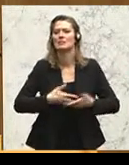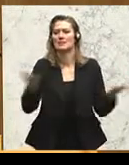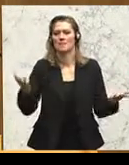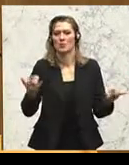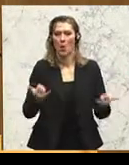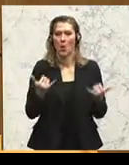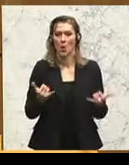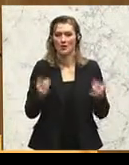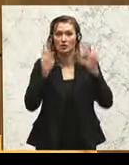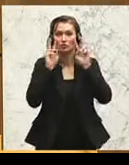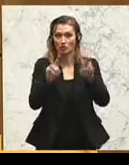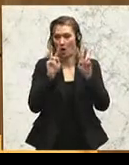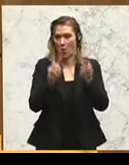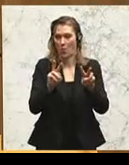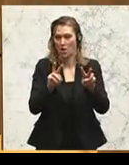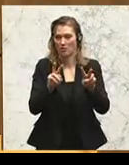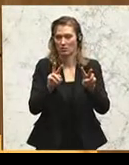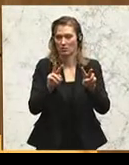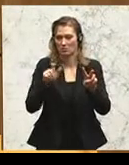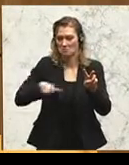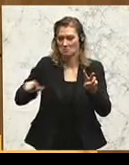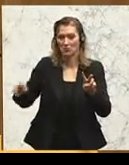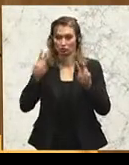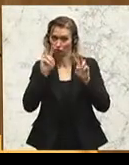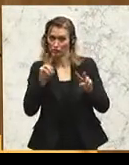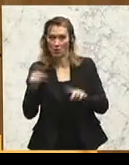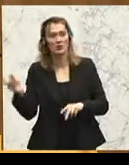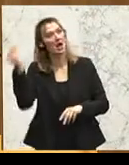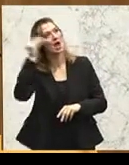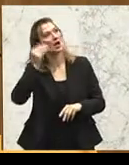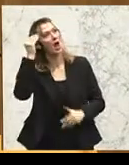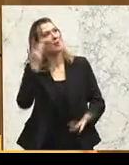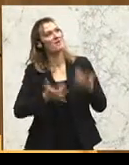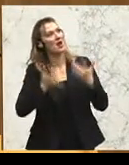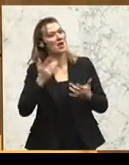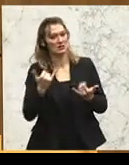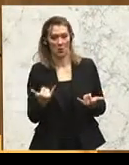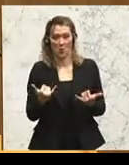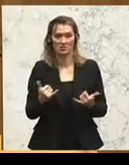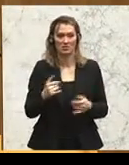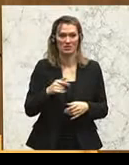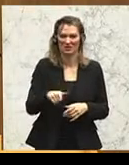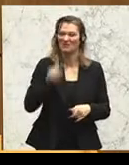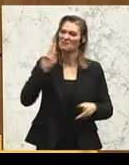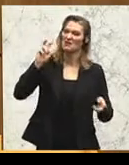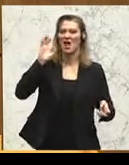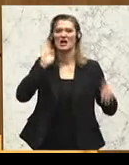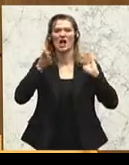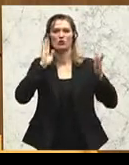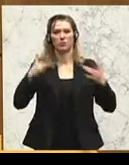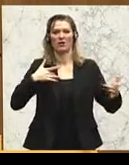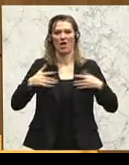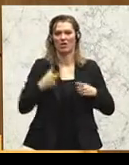zuseht, übel zu nehmen, wenn er zu der Erkenntnis gelangt, dass das heute ein einzigartiges Kasperltheater ist, das hier